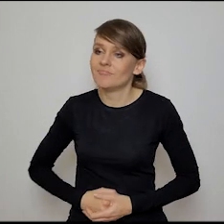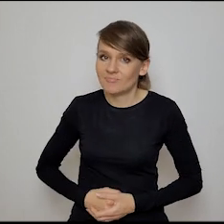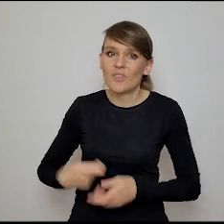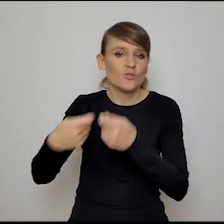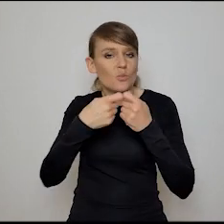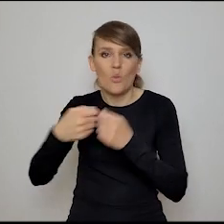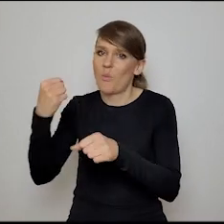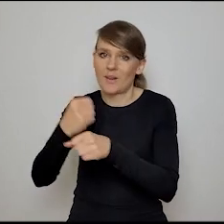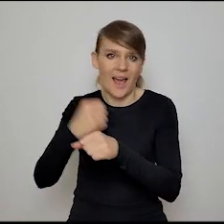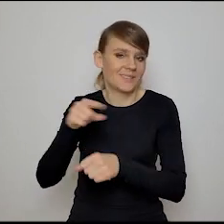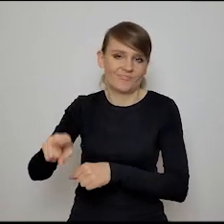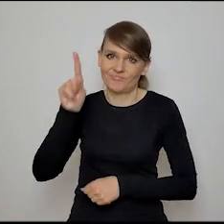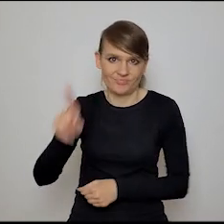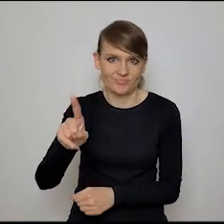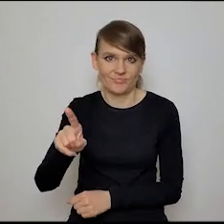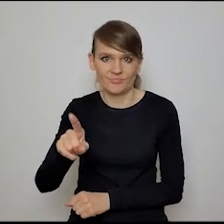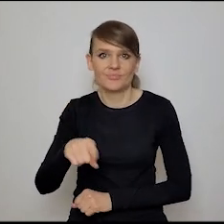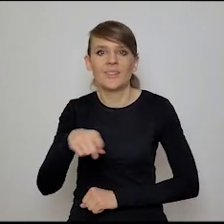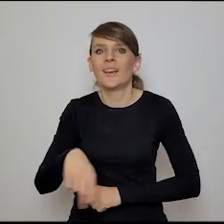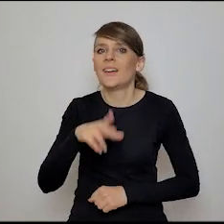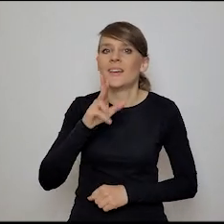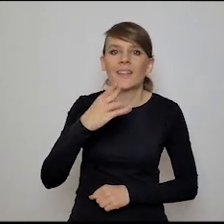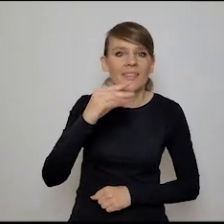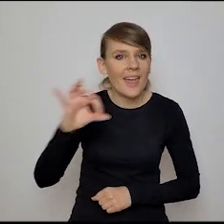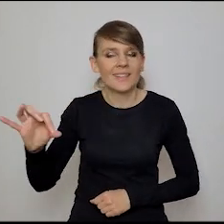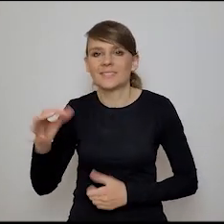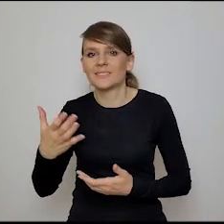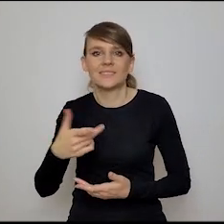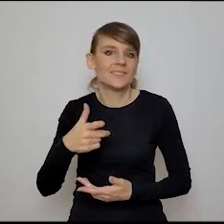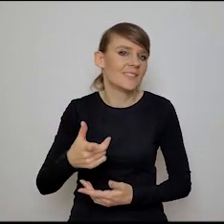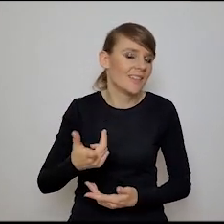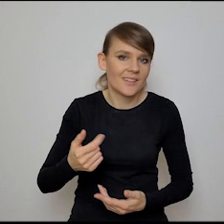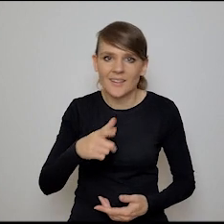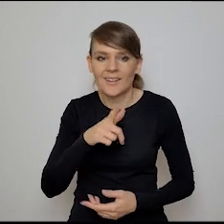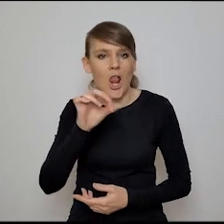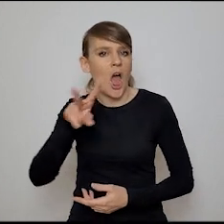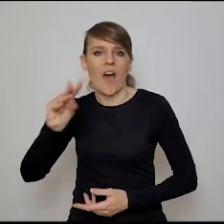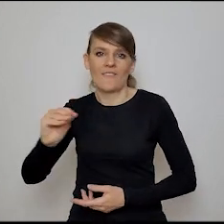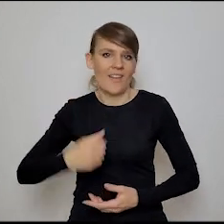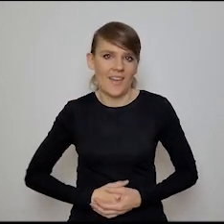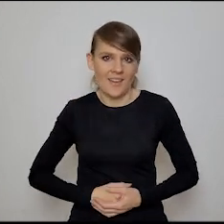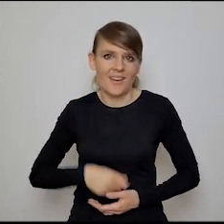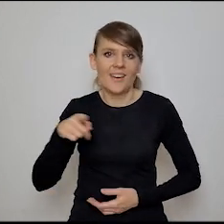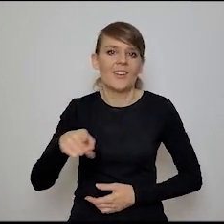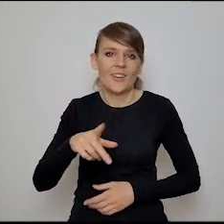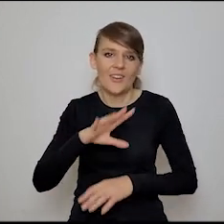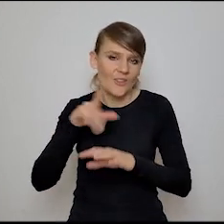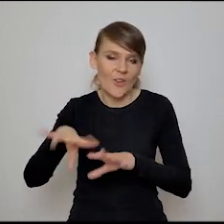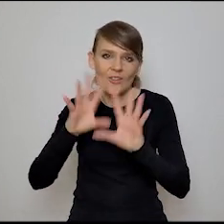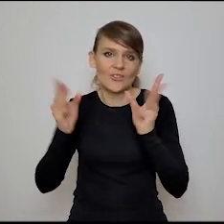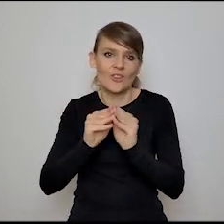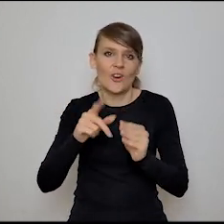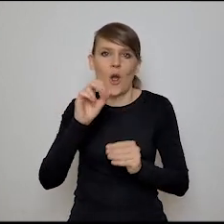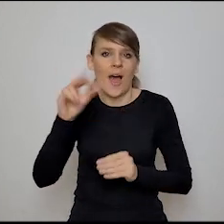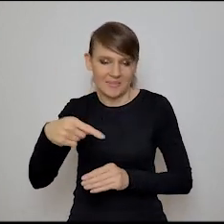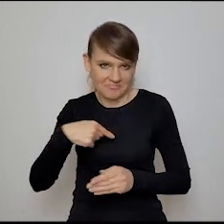ponad wszystko. Współpraca. Kindness. Love. Wszystkie te rzeczy. To całe to, że tak powiem, coachingowe pierdololo. Ja